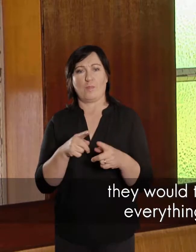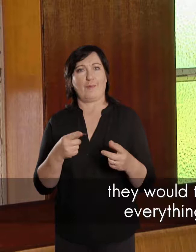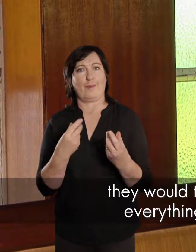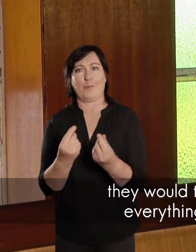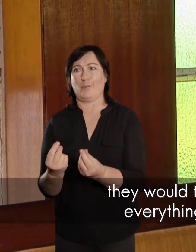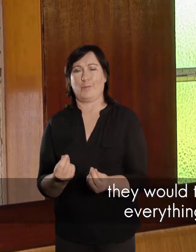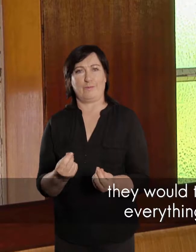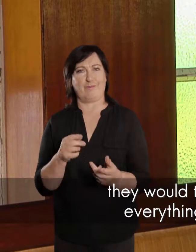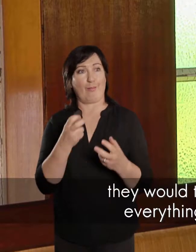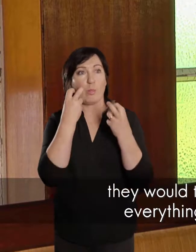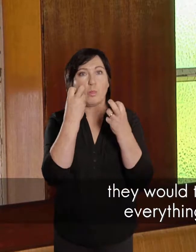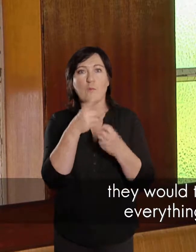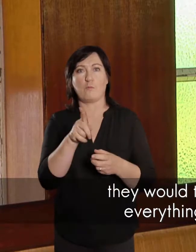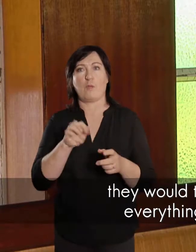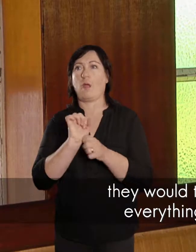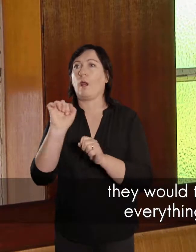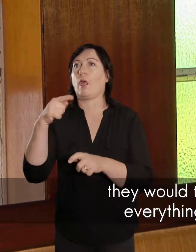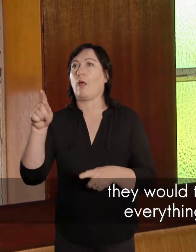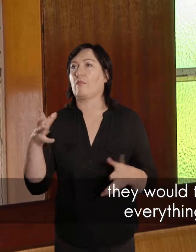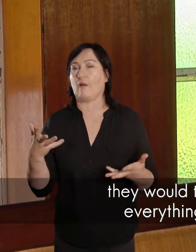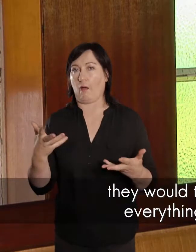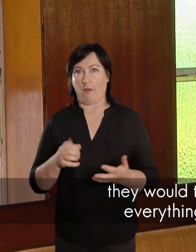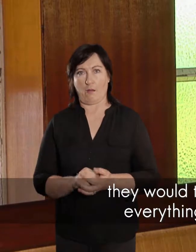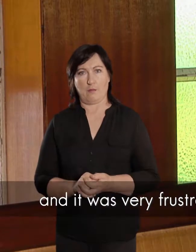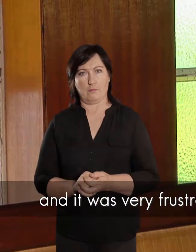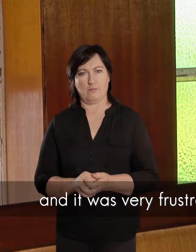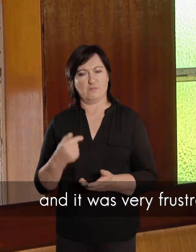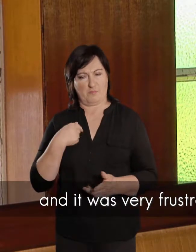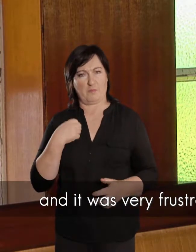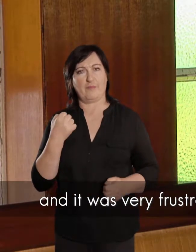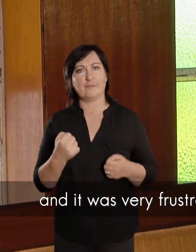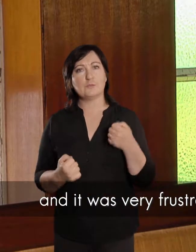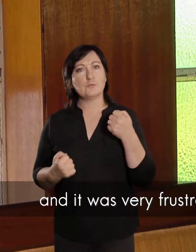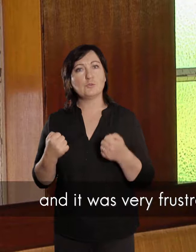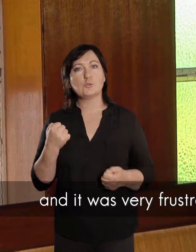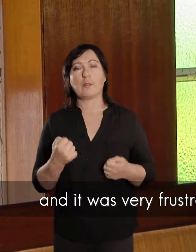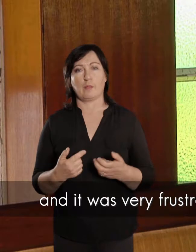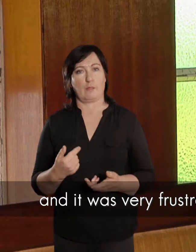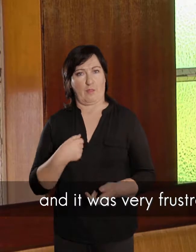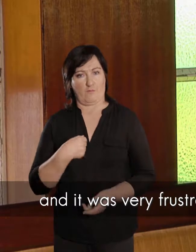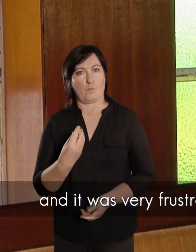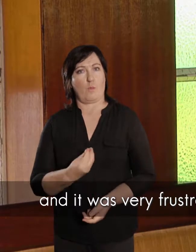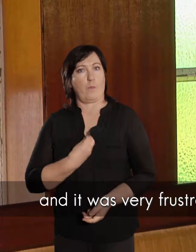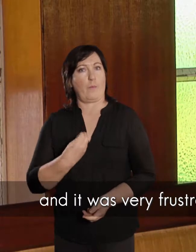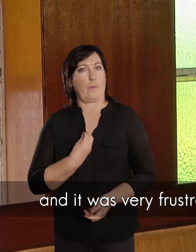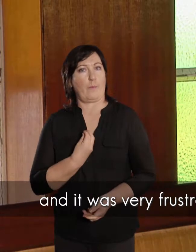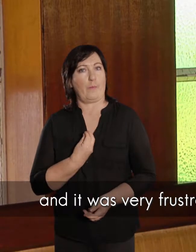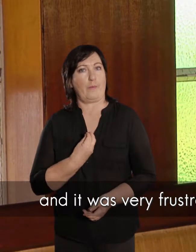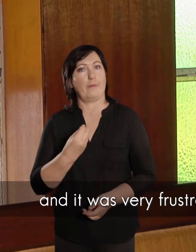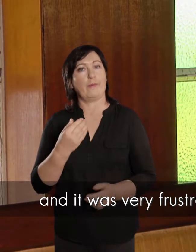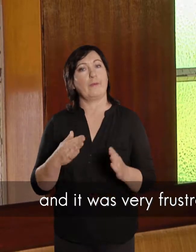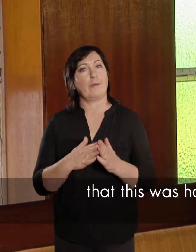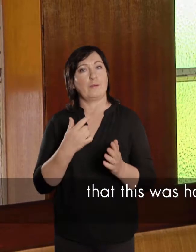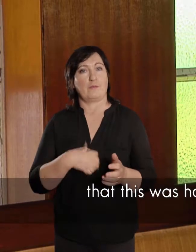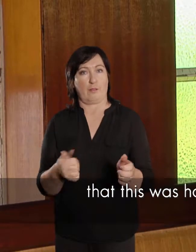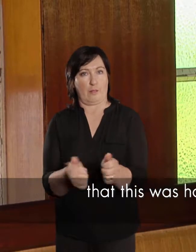hoe dat hy goed doen, dier om dop te hou, waar hy rei, en waar hy gaan, en dit was verstreuwend vir my, as jong, kerkraadslid,